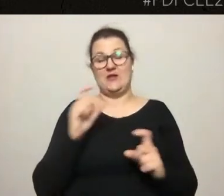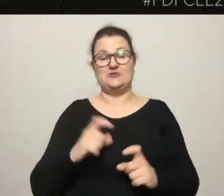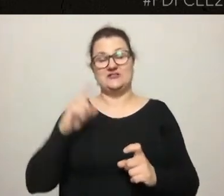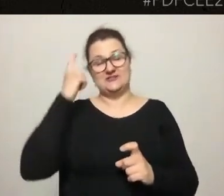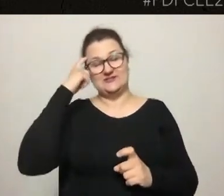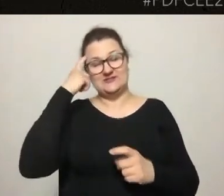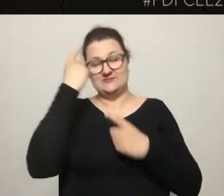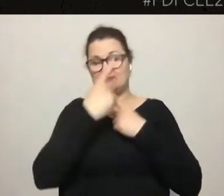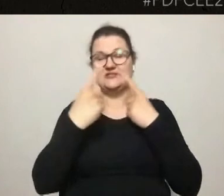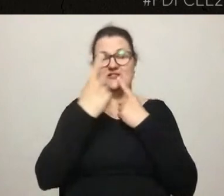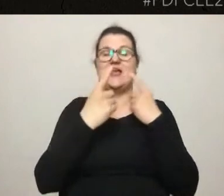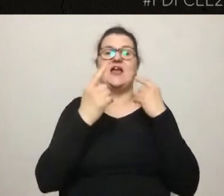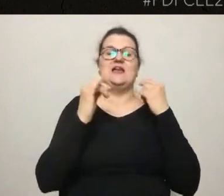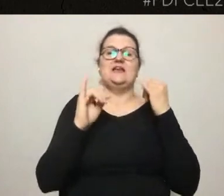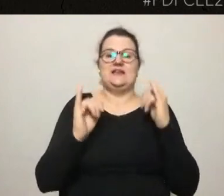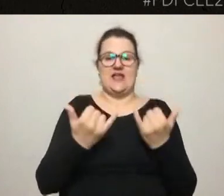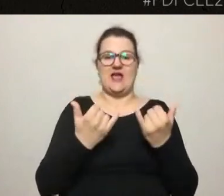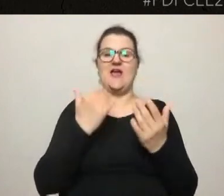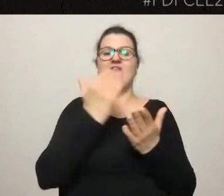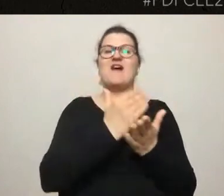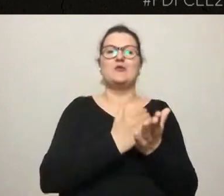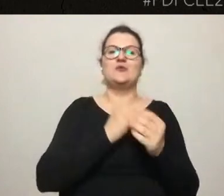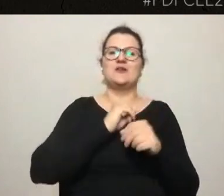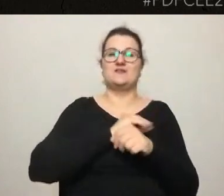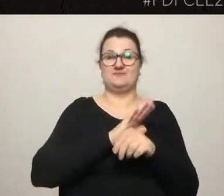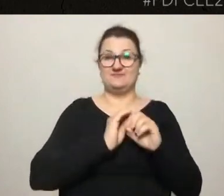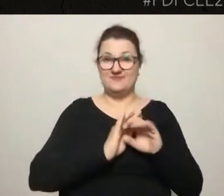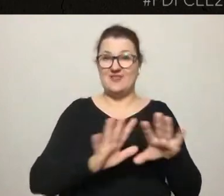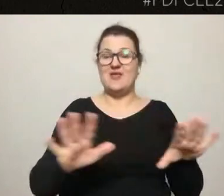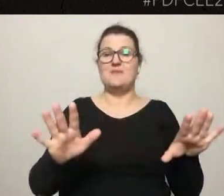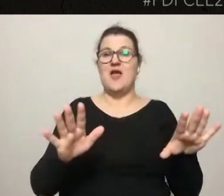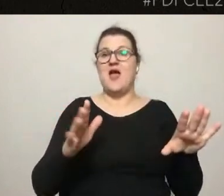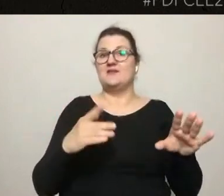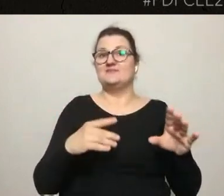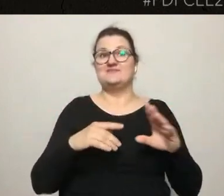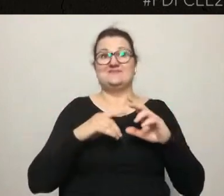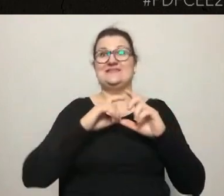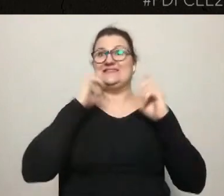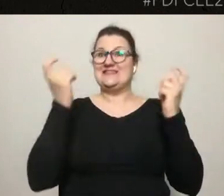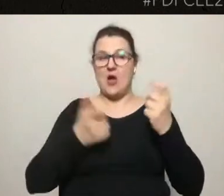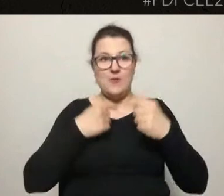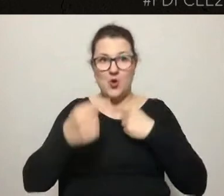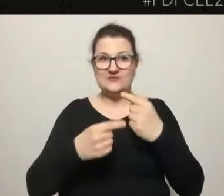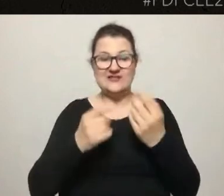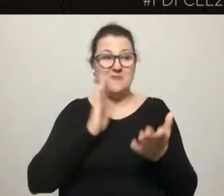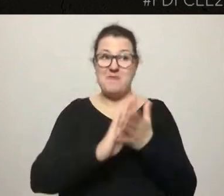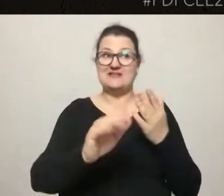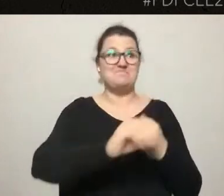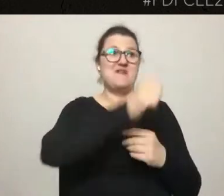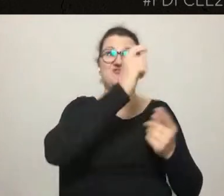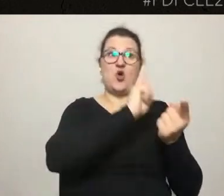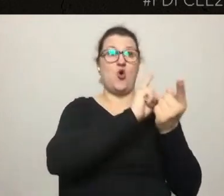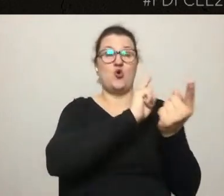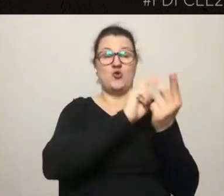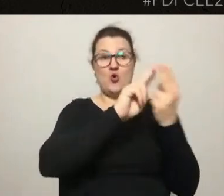warunkach pandemii prowadzić takie procesy całkowicie bez tego pierwotnego kontaktu. Myślę, że możemy